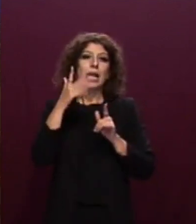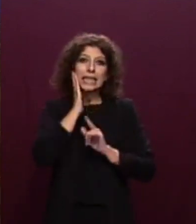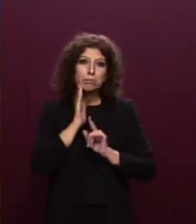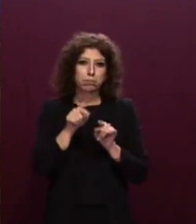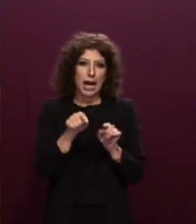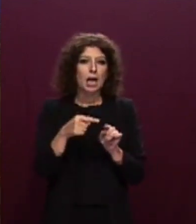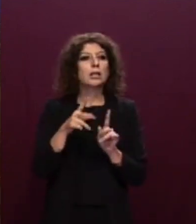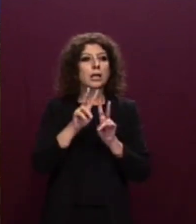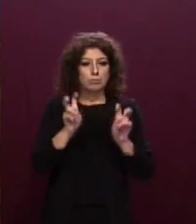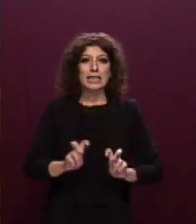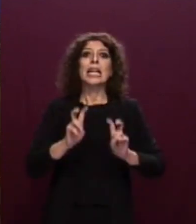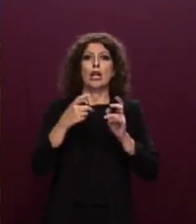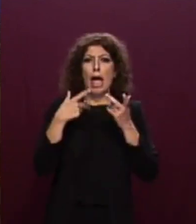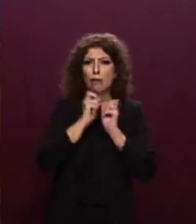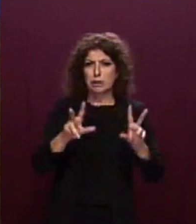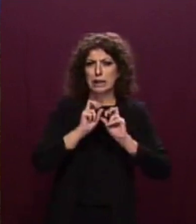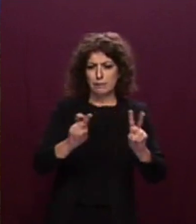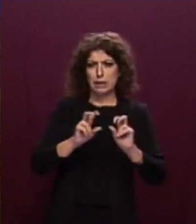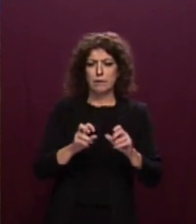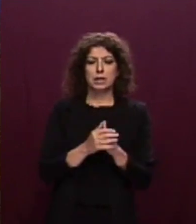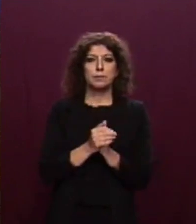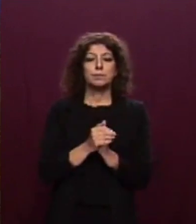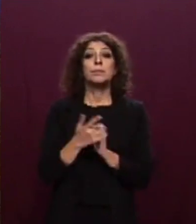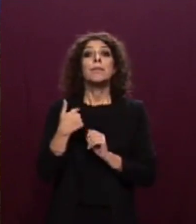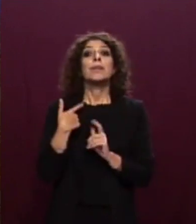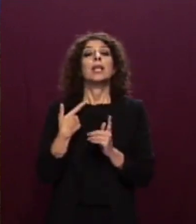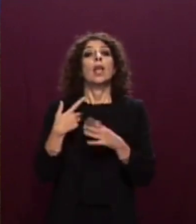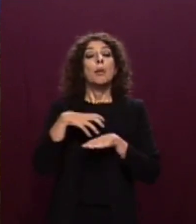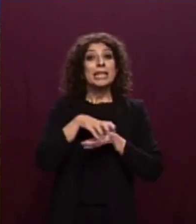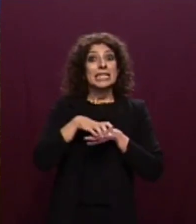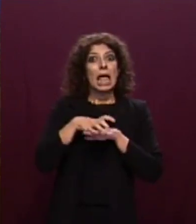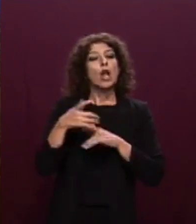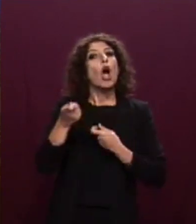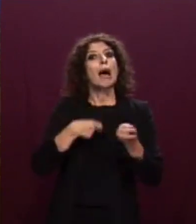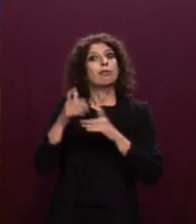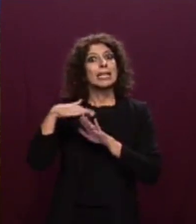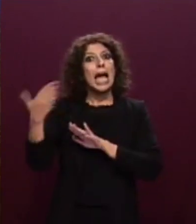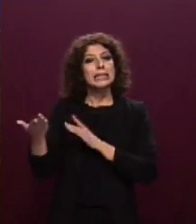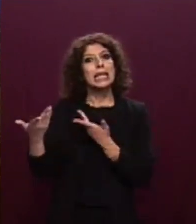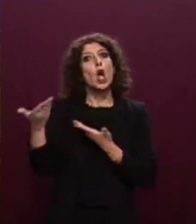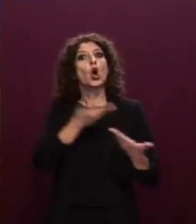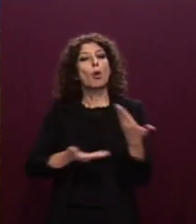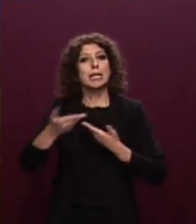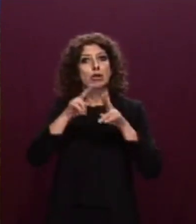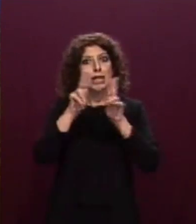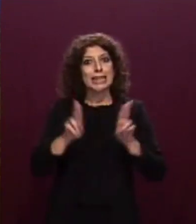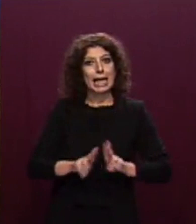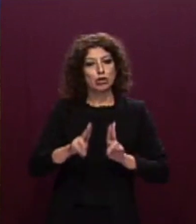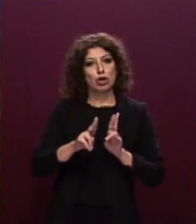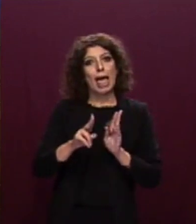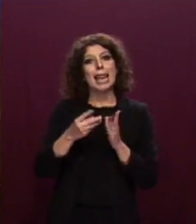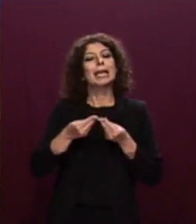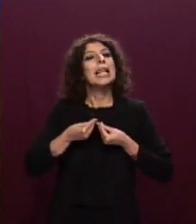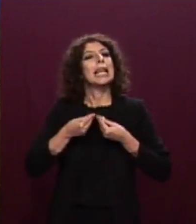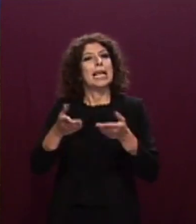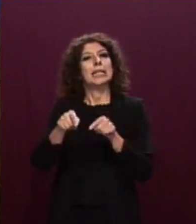ottobre il Ministero degli Affari Esteri e della Cooperazione Internazionale, con una nota verbale indirizzata alla Repubblica Federale Tedesca,